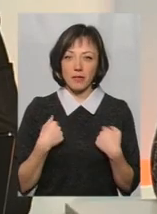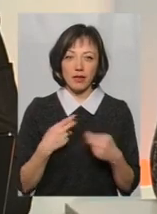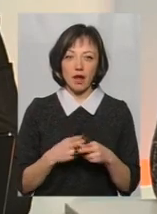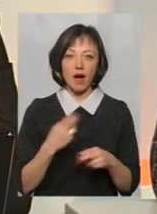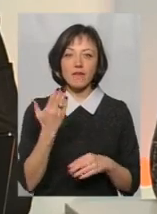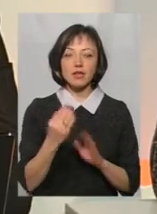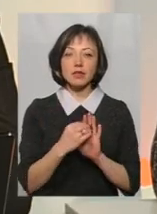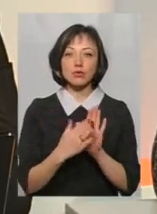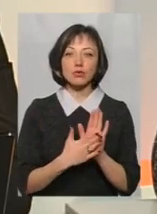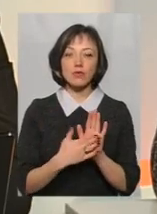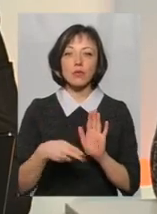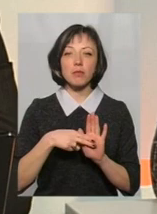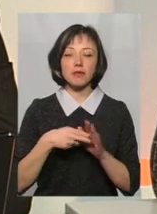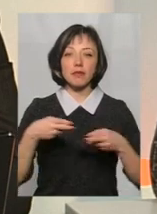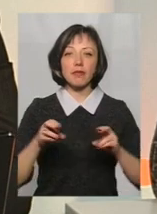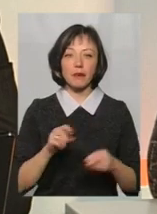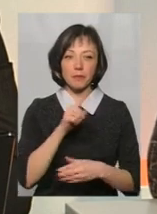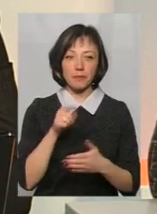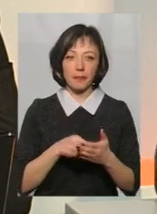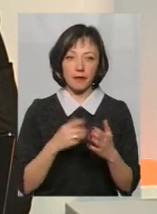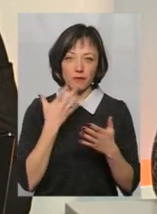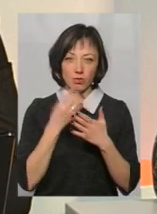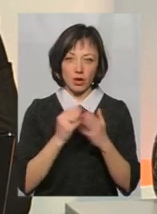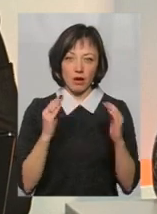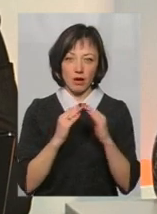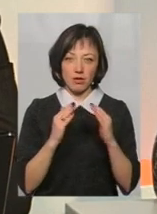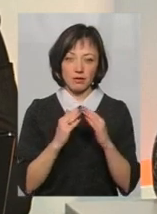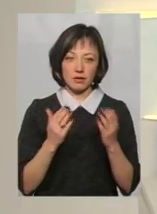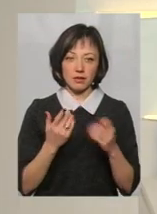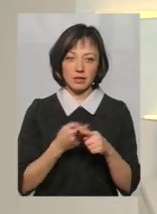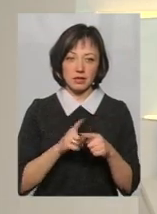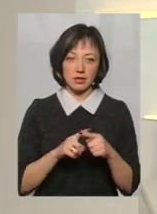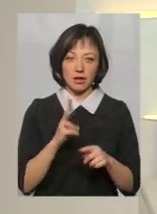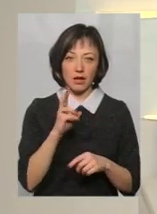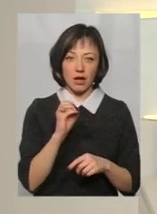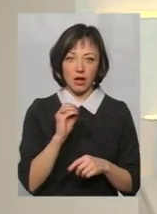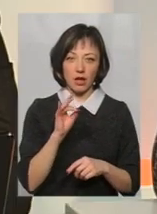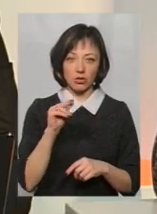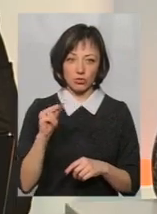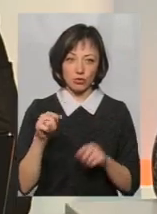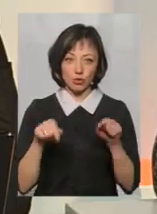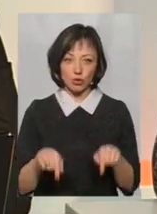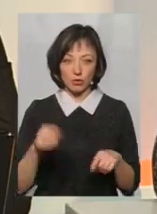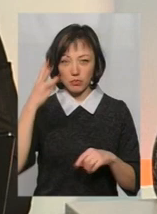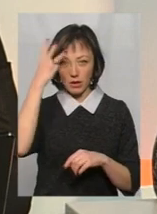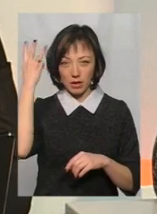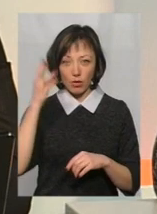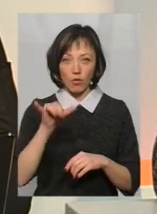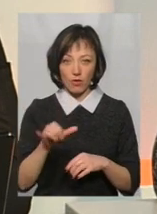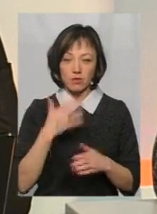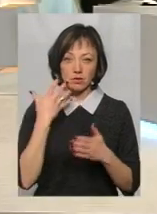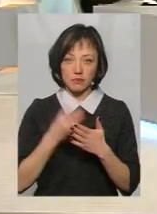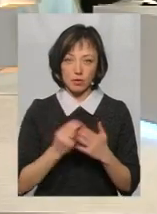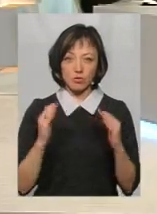зареєстровані де? Ну, в хаті своїй. Це в Керчі? Ні, тут, в Хмельницькому. А, у вас тут